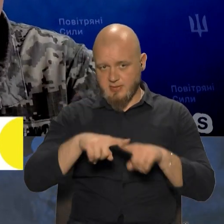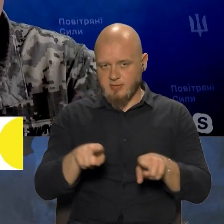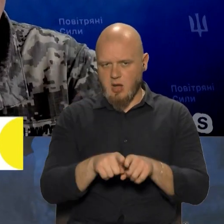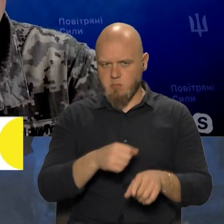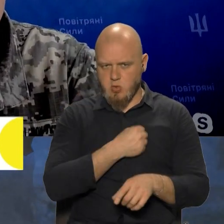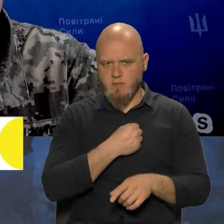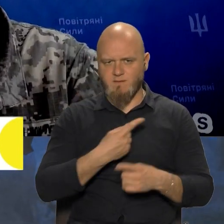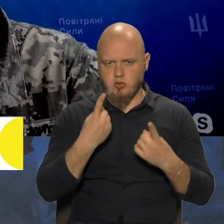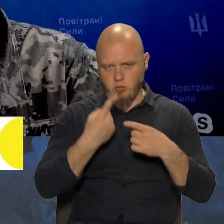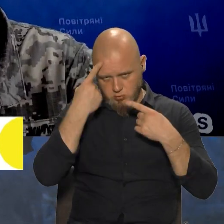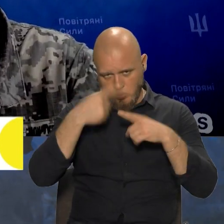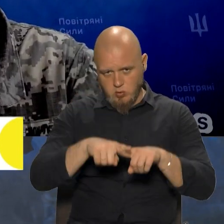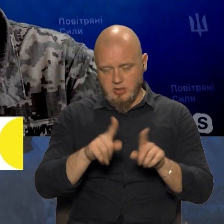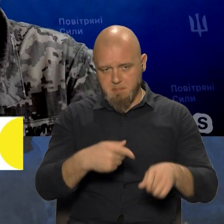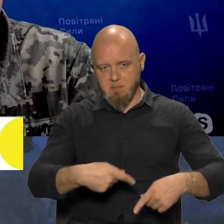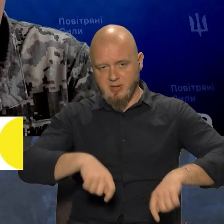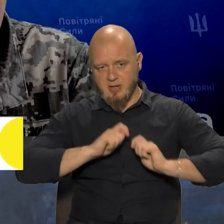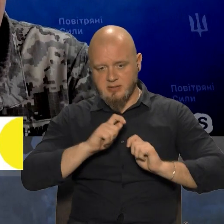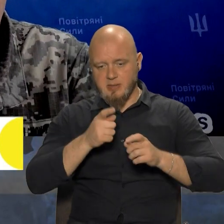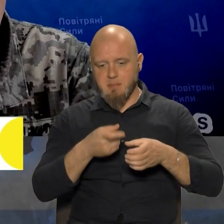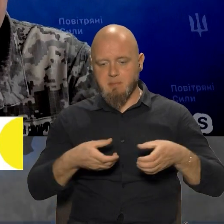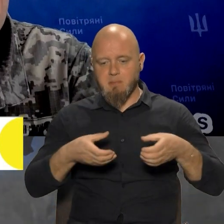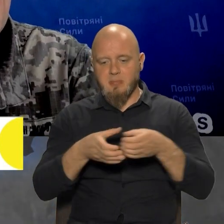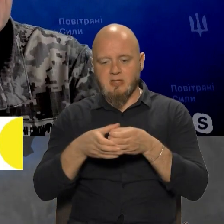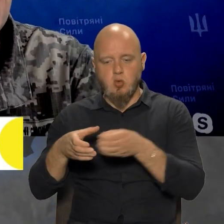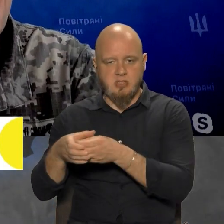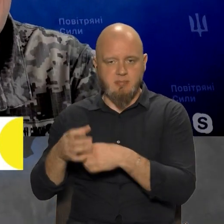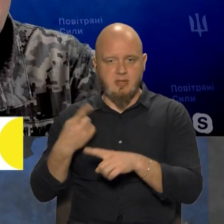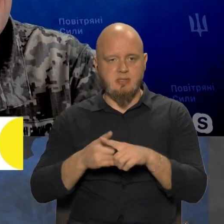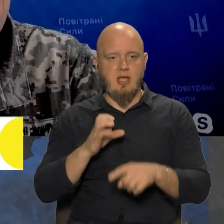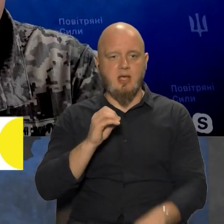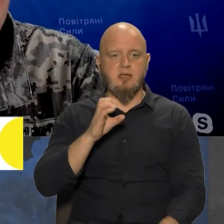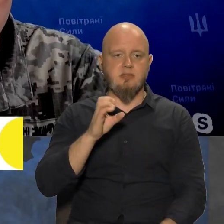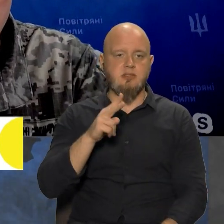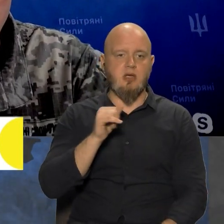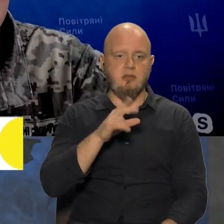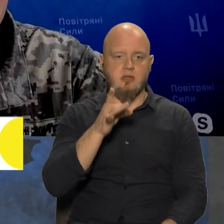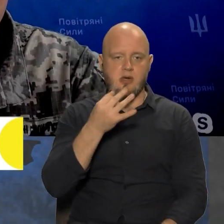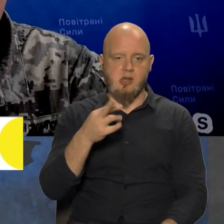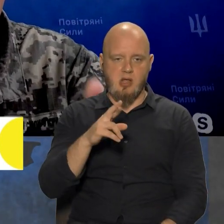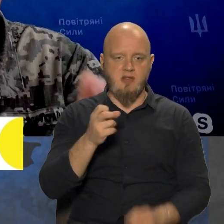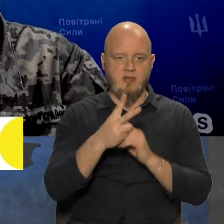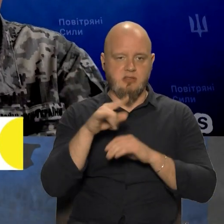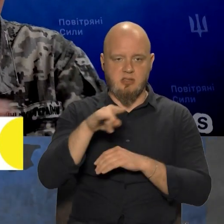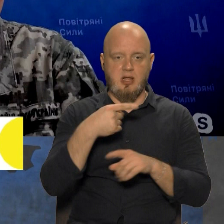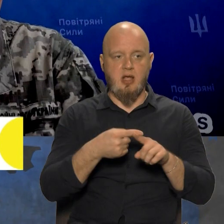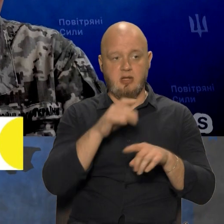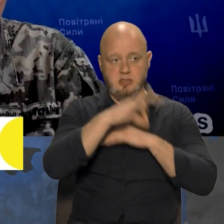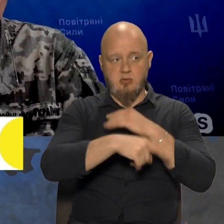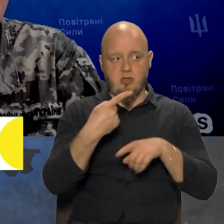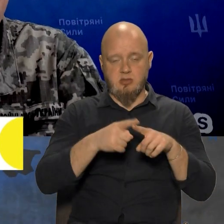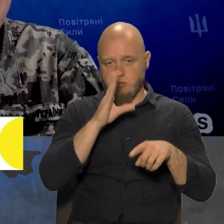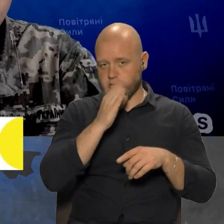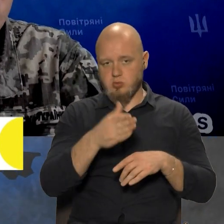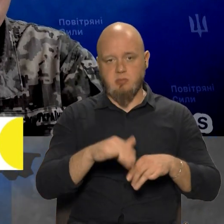бойова, високотехнологічна, передається підрозділами. Підрозділ – це ескадрилія. У нас це 12 літаків. На заході це може бути більше. Не